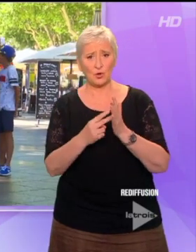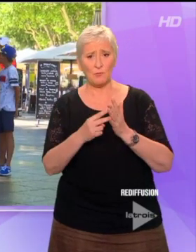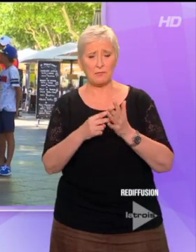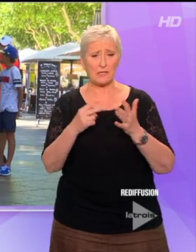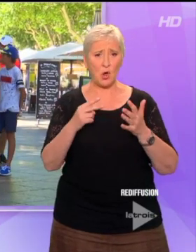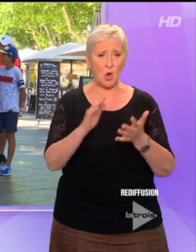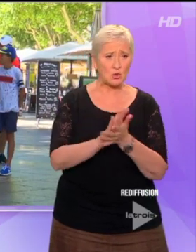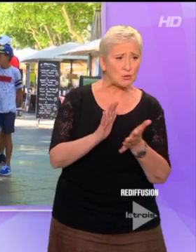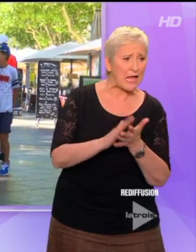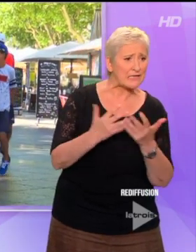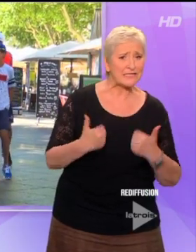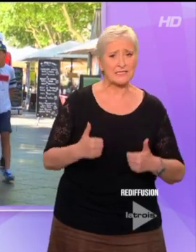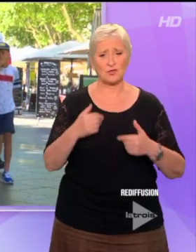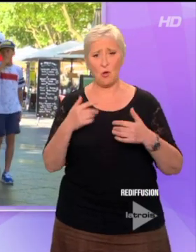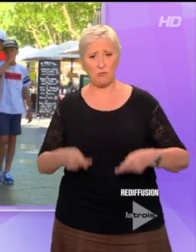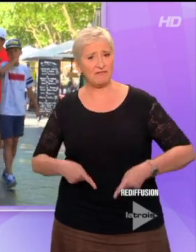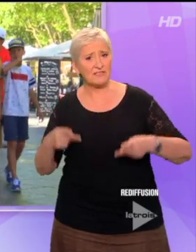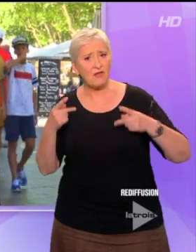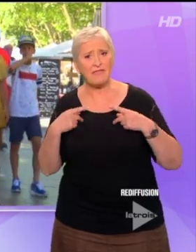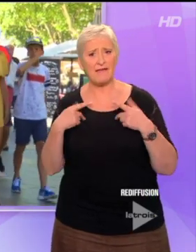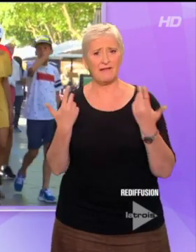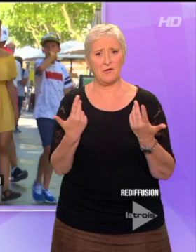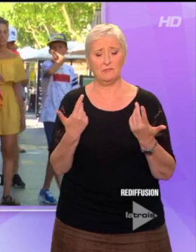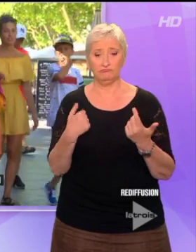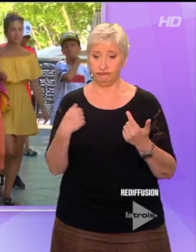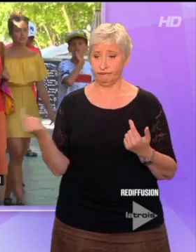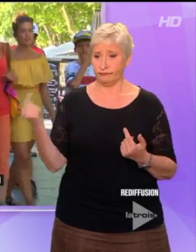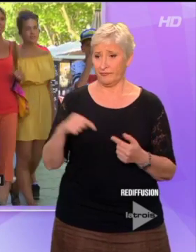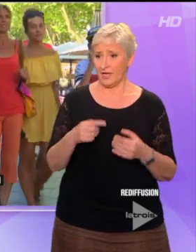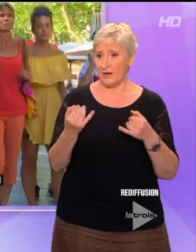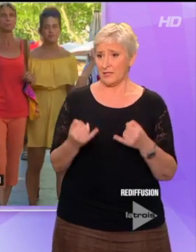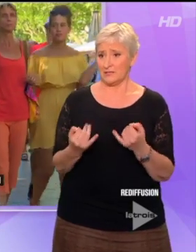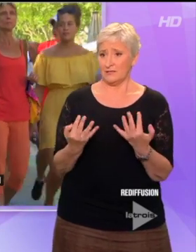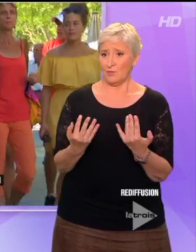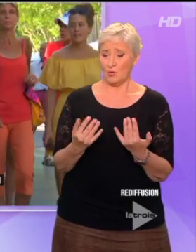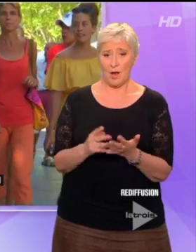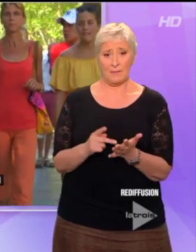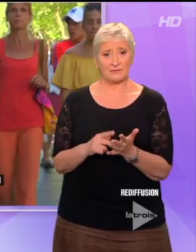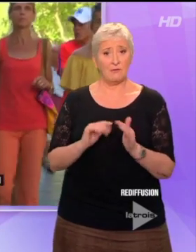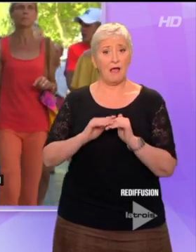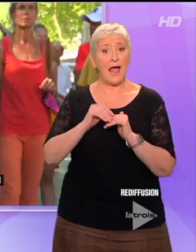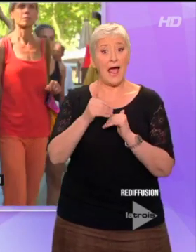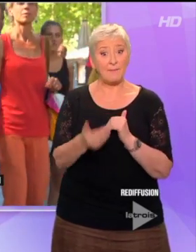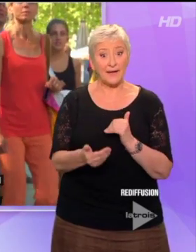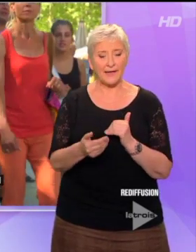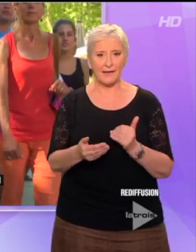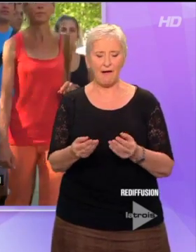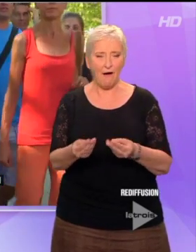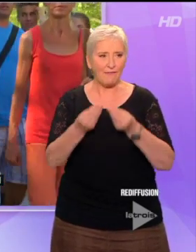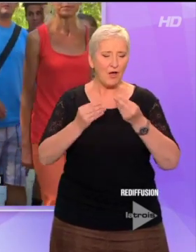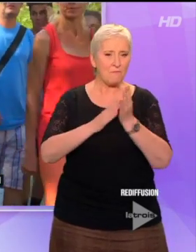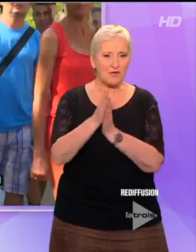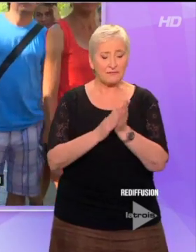des tourneurs qui viennent pour acheter le spectacle. Donc oui, on vient parce qu'on en ressort gonflés, enthousiasmés,